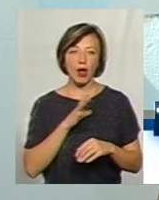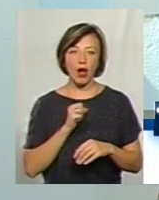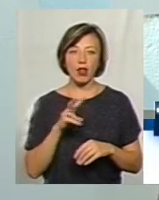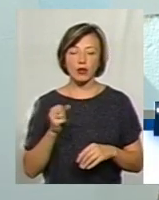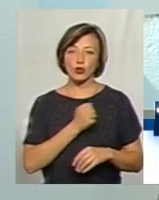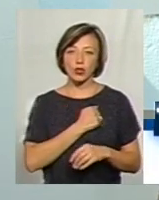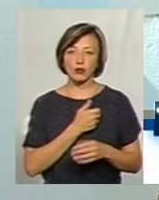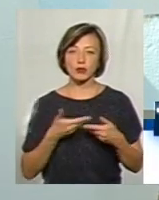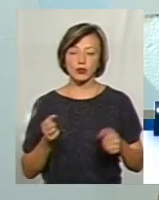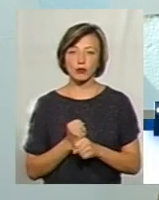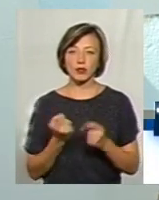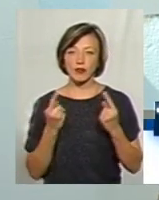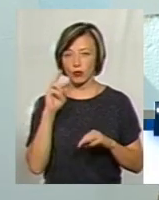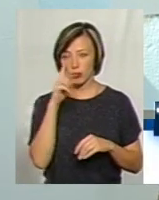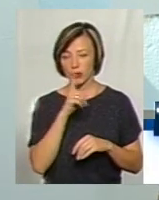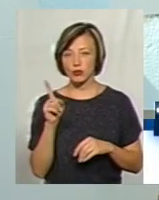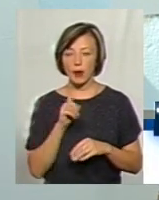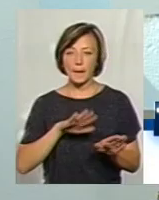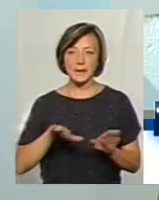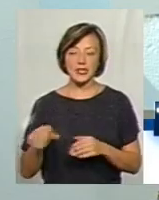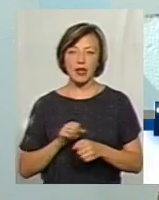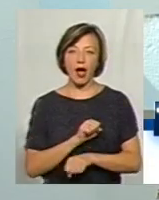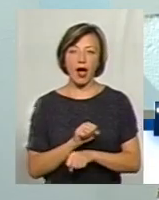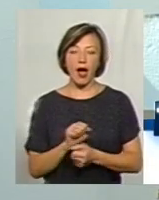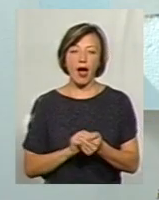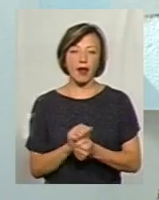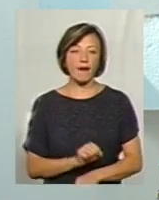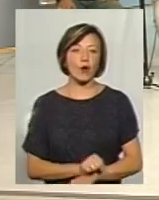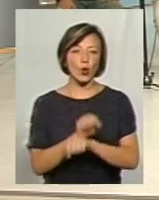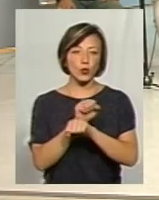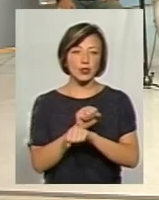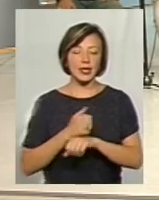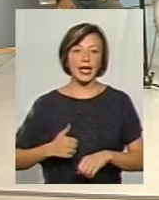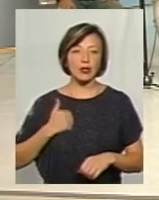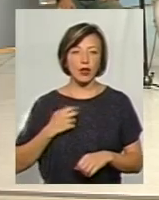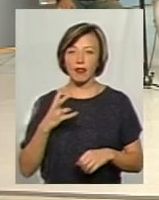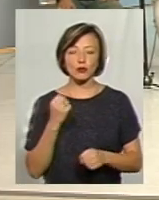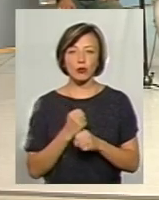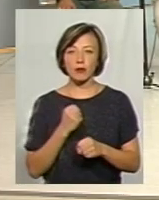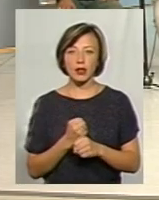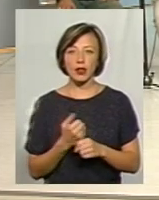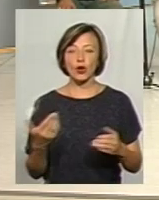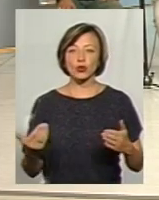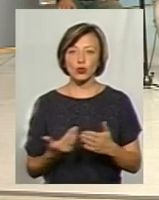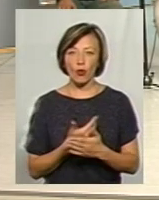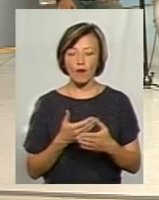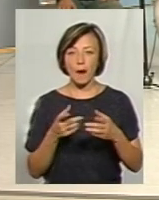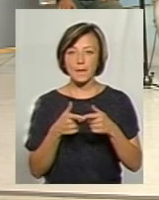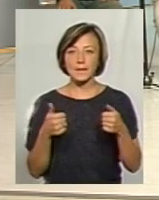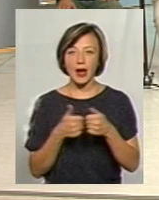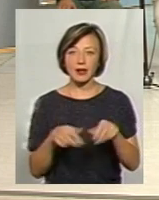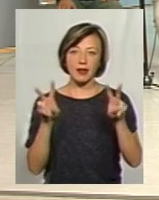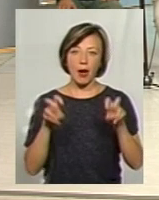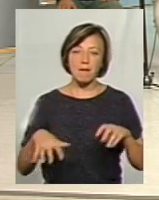але дуже шкода, що ми зробили велику помилку, що ми після революції гідності не зробили нову партію, яка б називалася